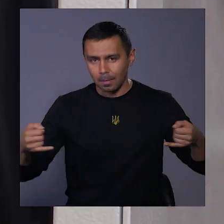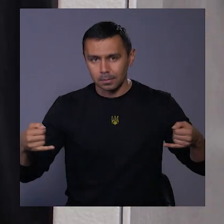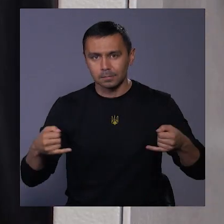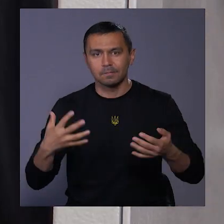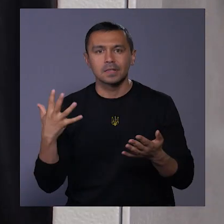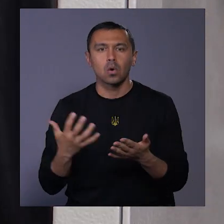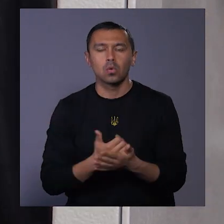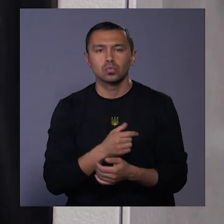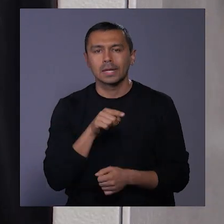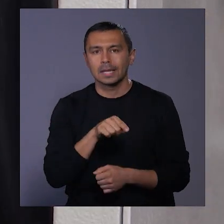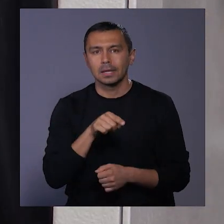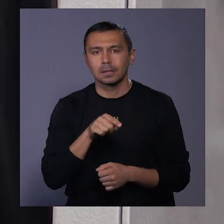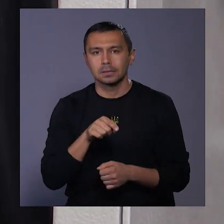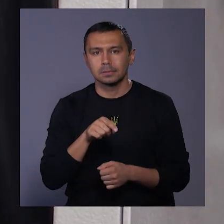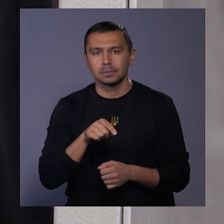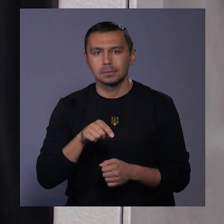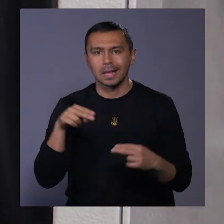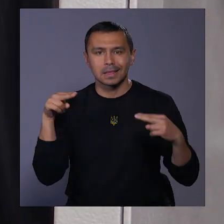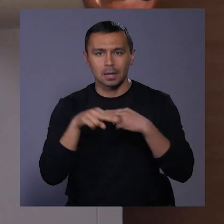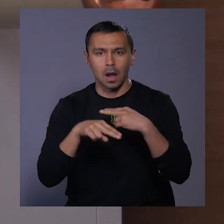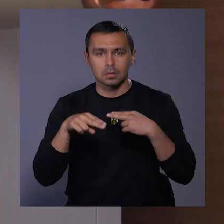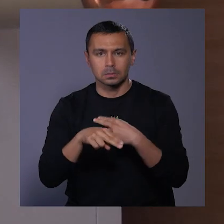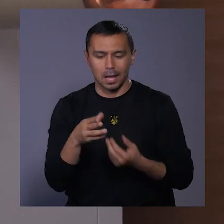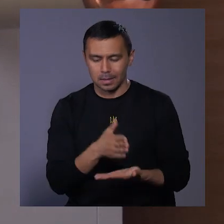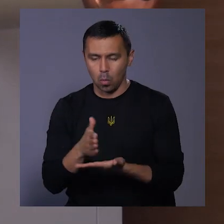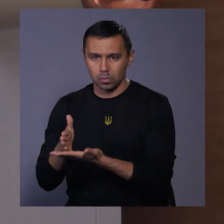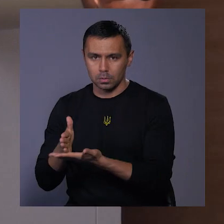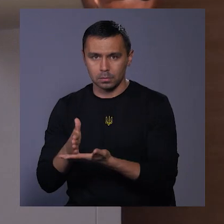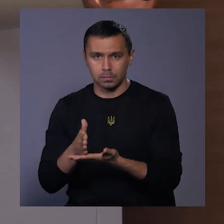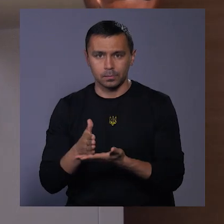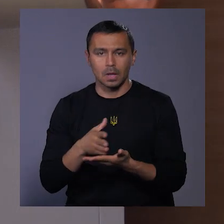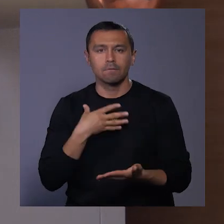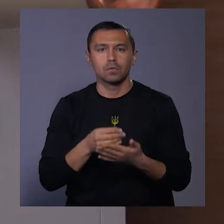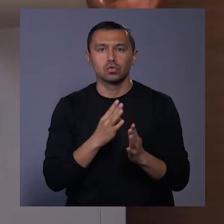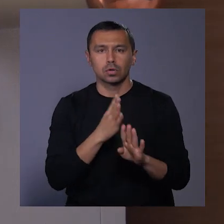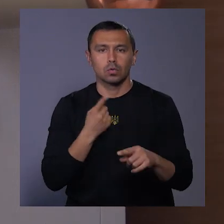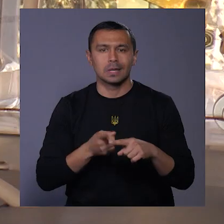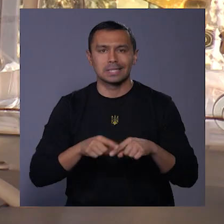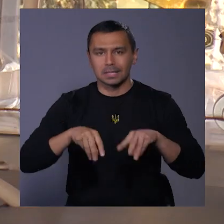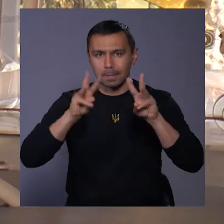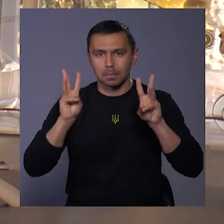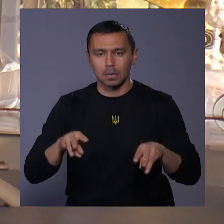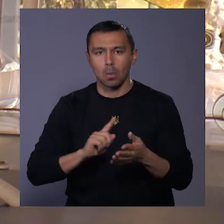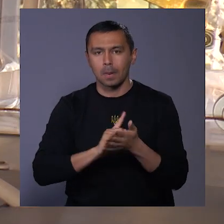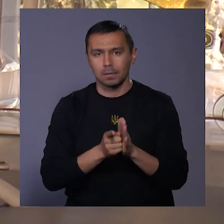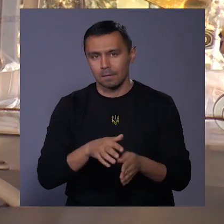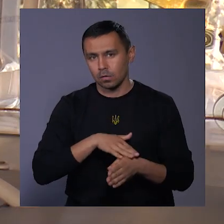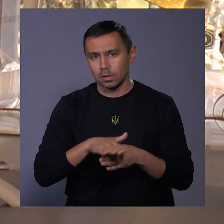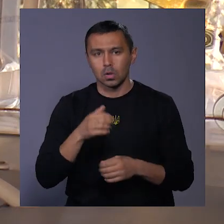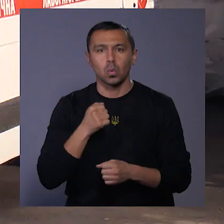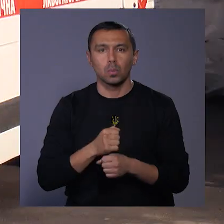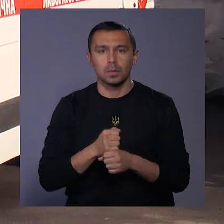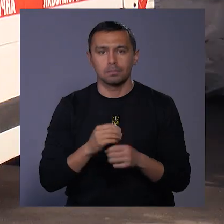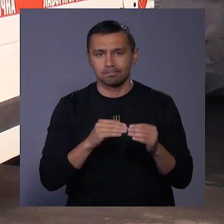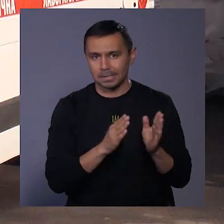віднаходженню їх трас проходження. А в свою чергу це забезпечить оперативне виконання робіт